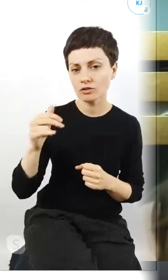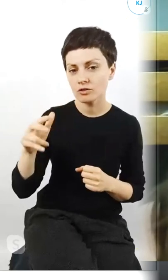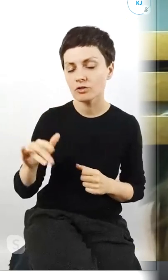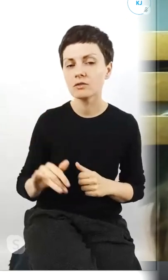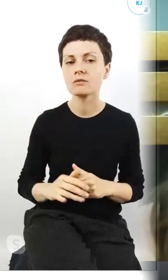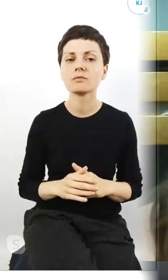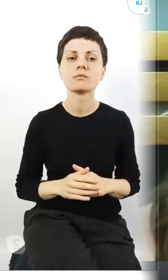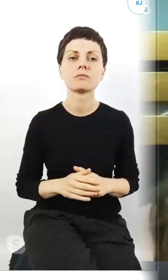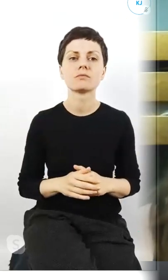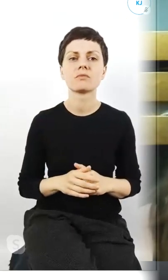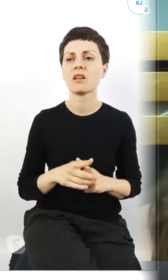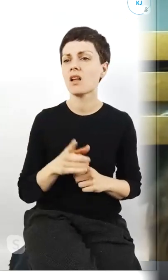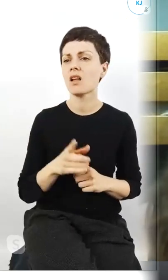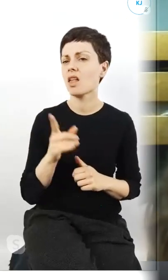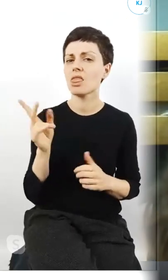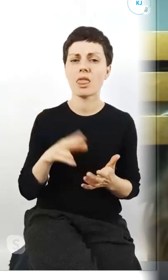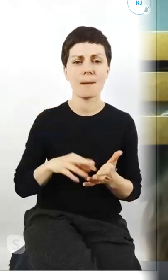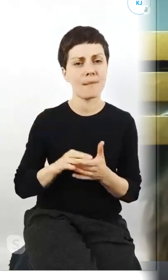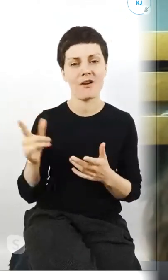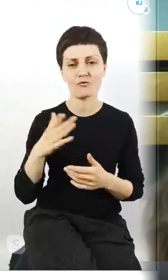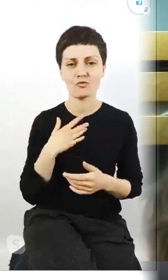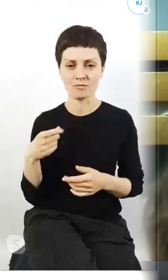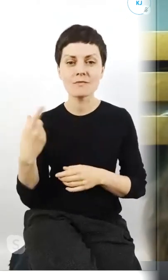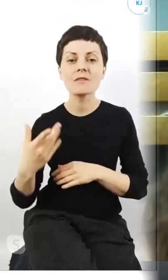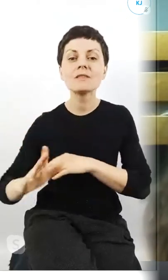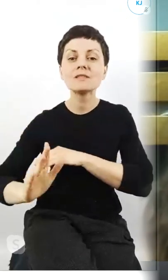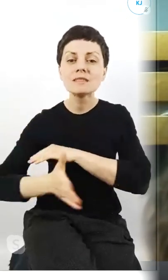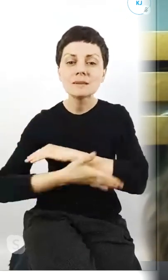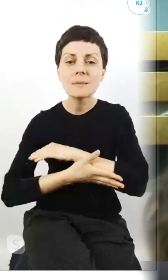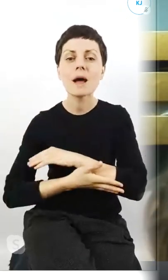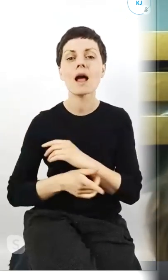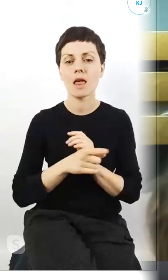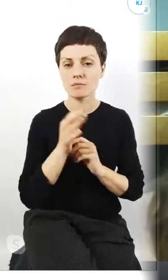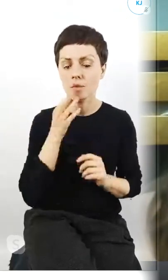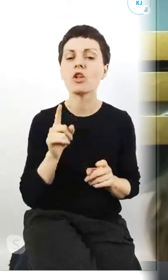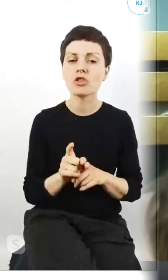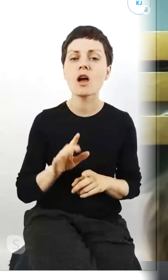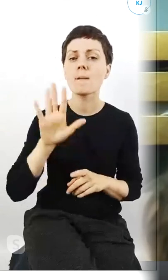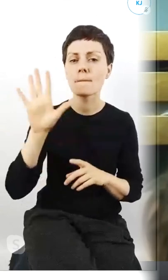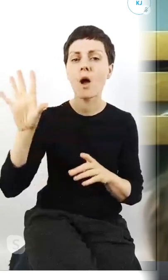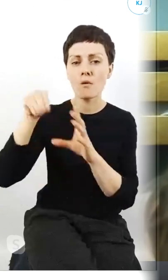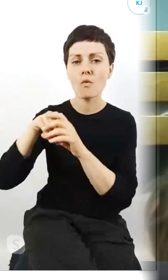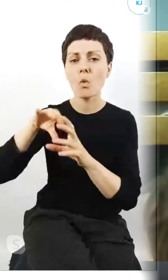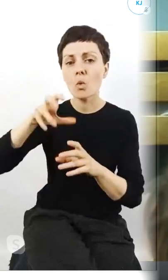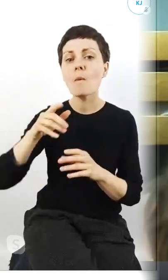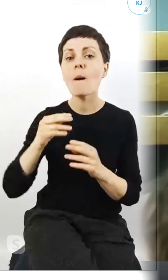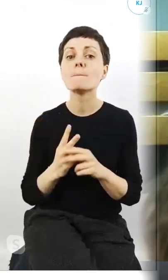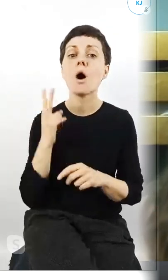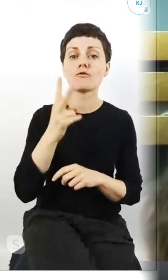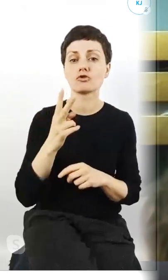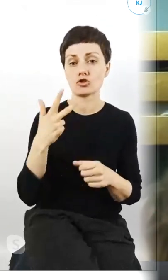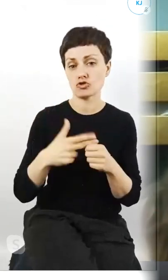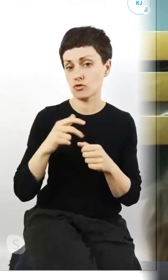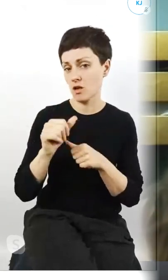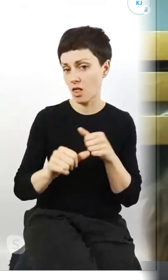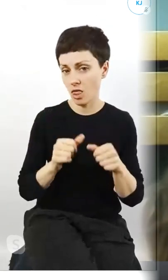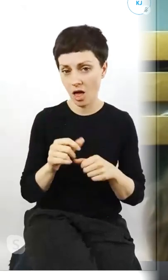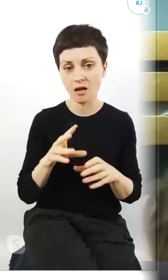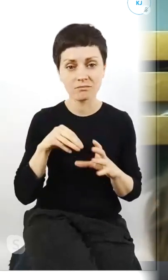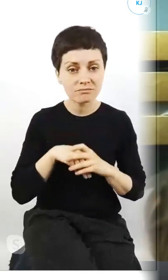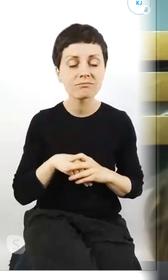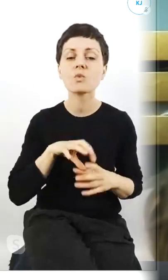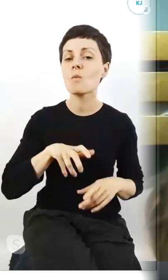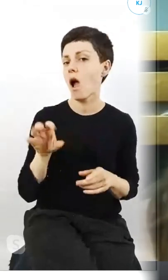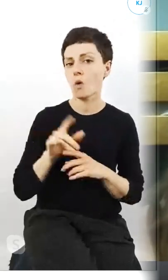oni na pewno są sprzymierzeńcami w swoich grupach też mamy osoby powyżej 30 lat które służą nam